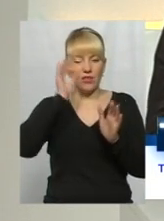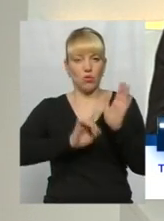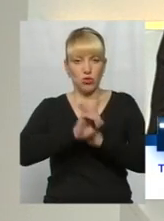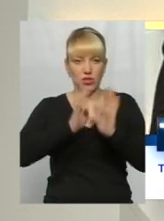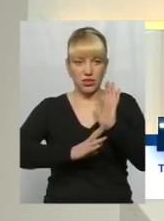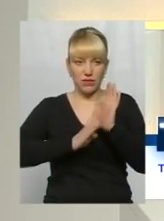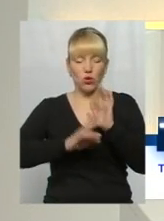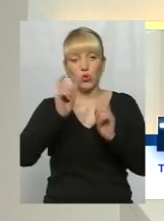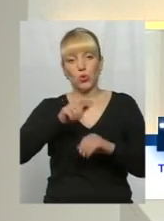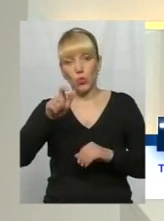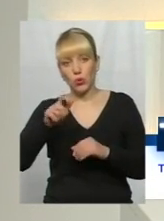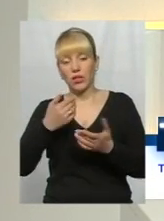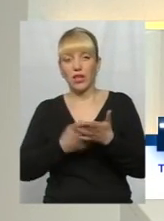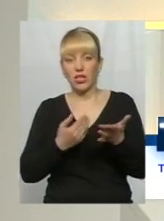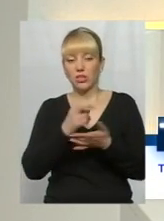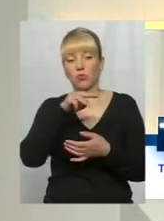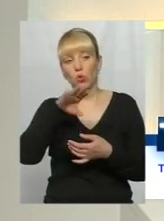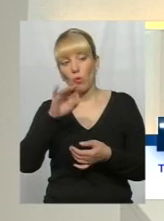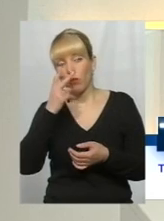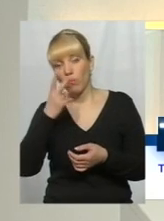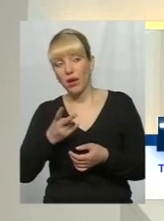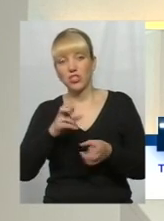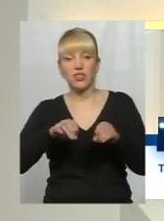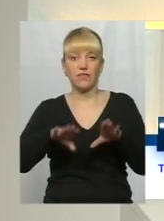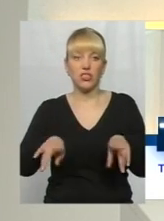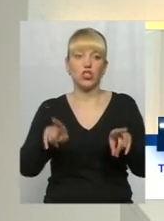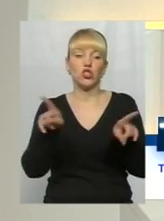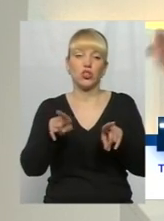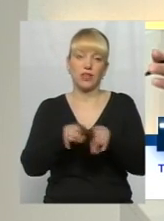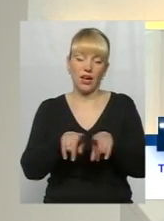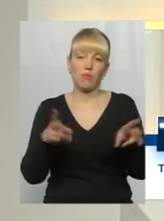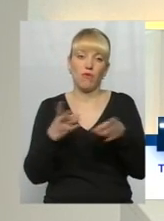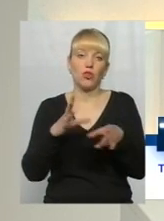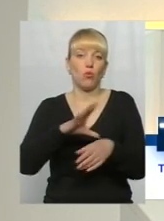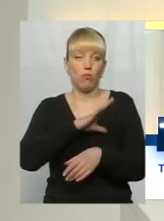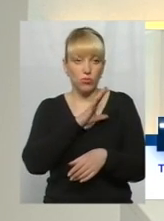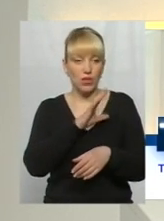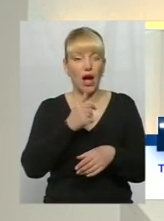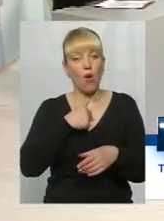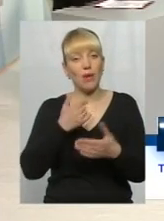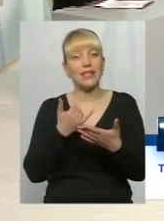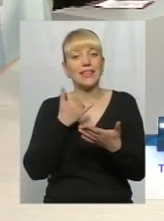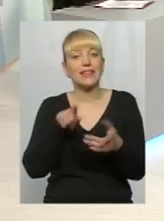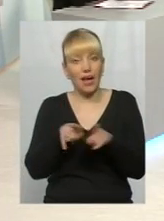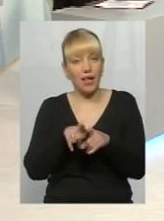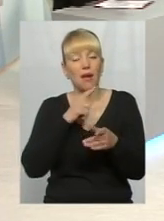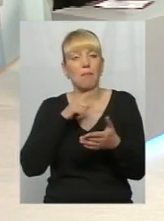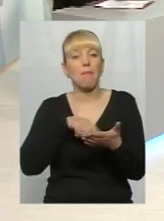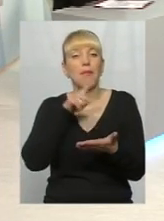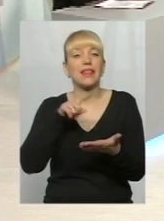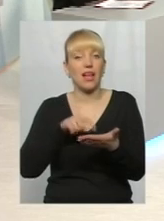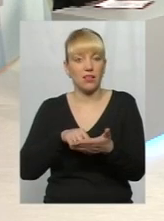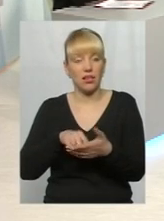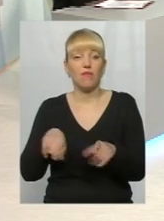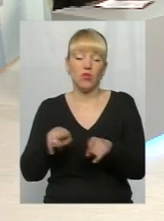люди начебто побачили і вирішили, що так воно і має бути. В мене таке запитання, але воно дійсно, мабуть,